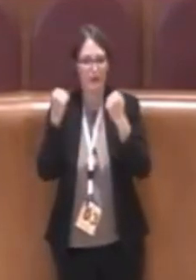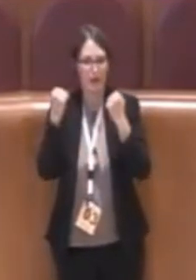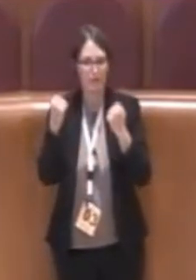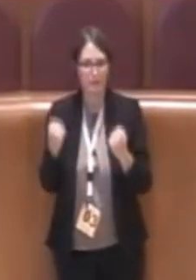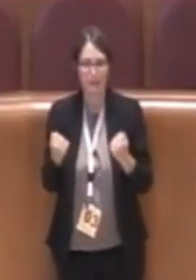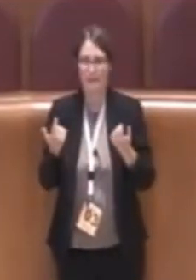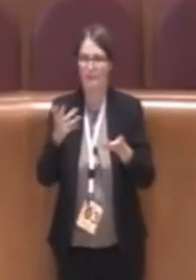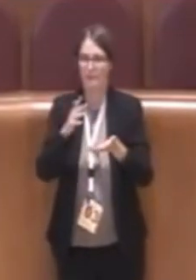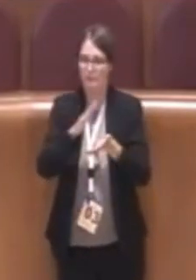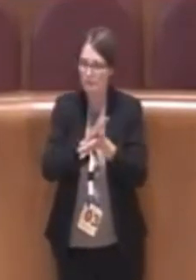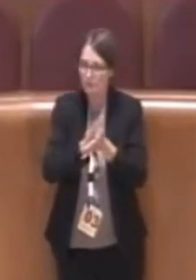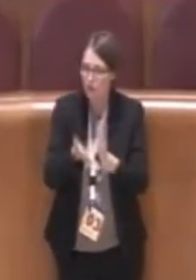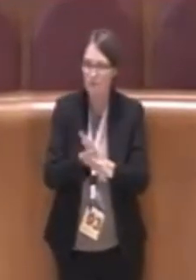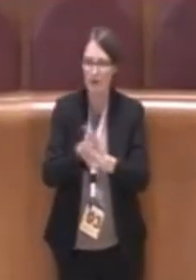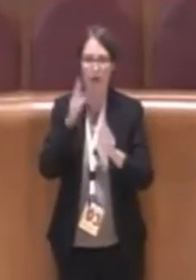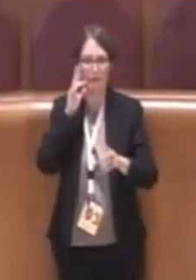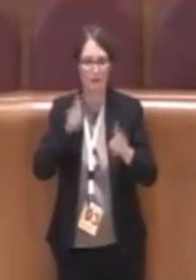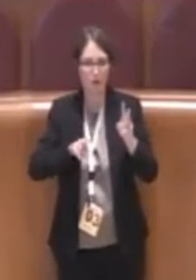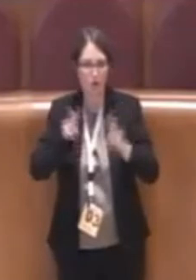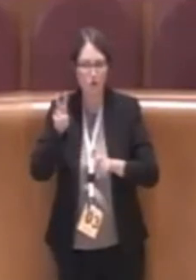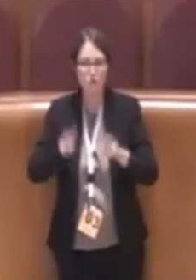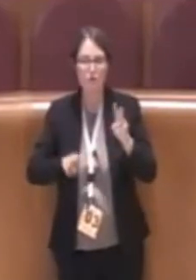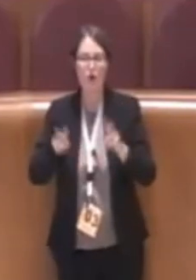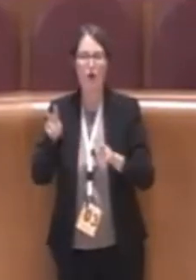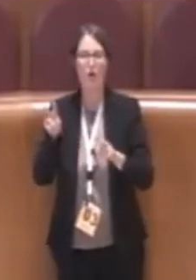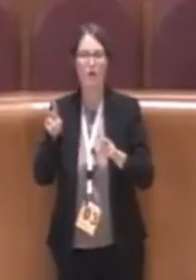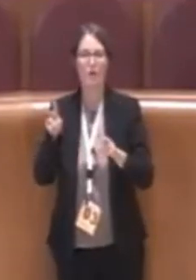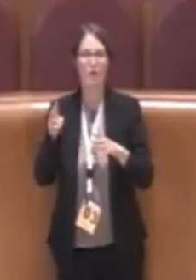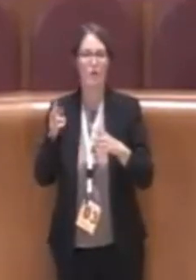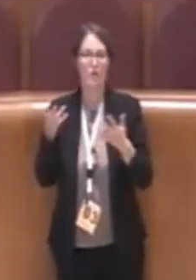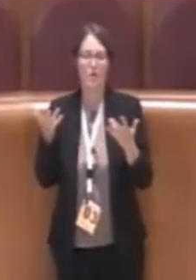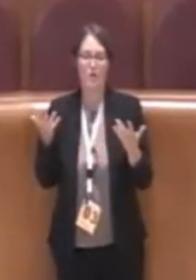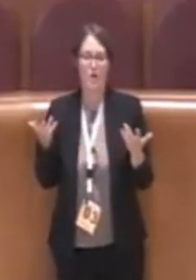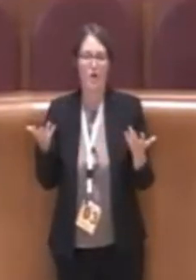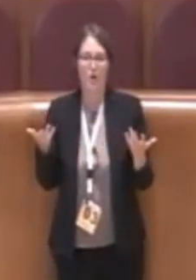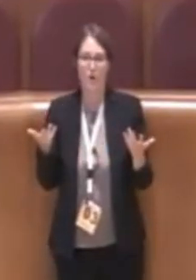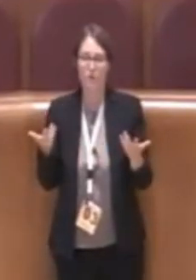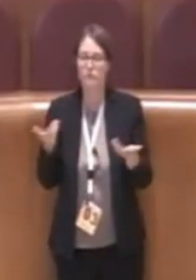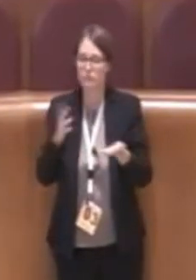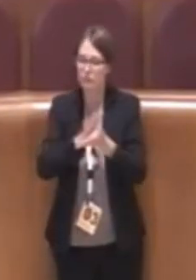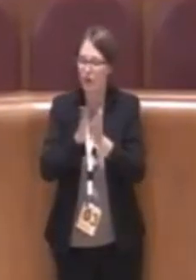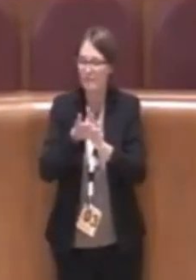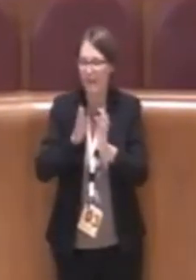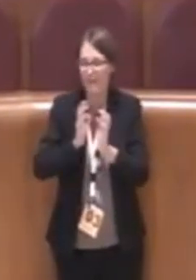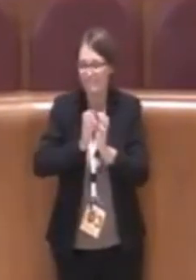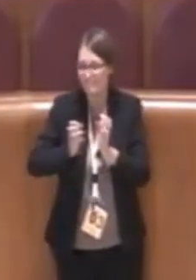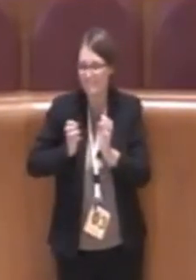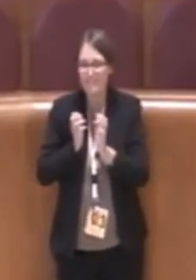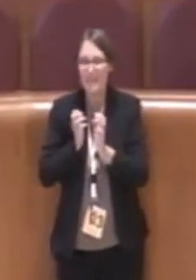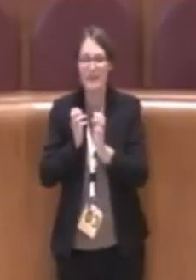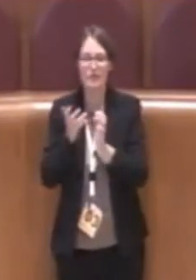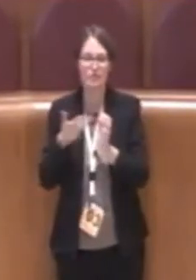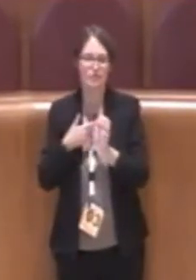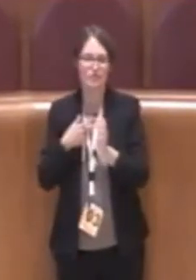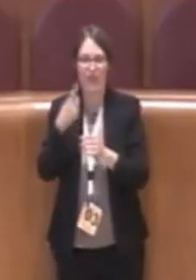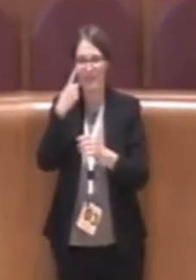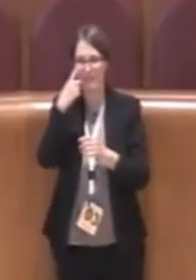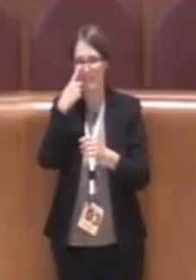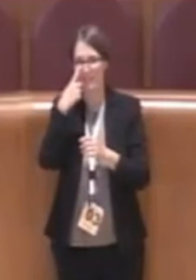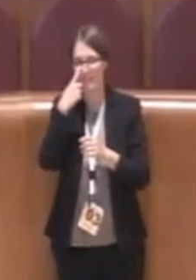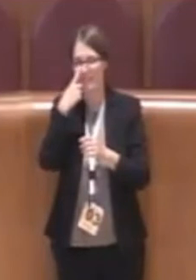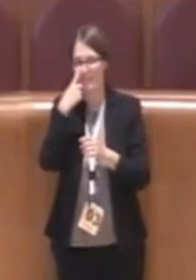contratti, l'escussione appunto, casomai delle fideiussioni. Ci sono molte tipologie differenti di